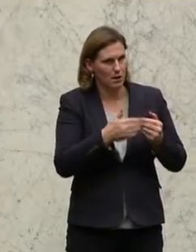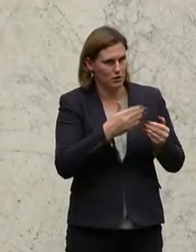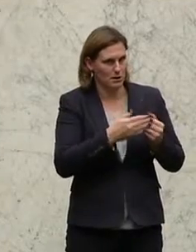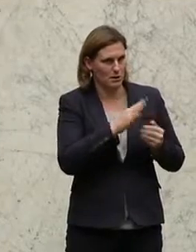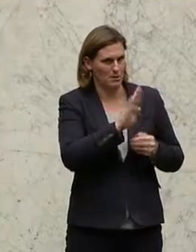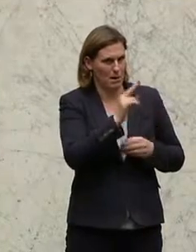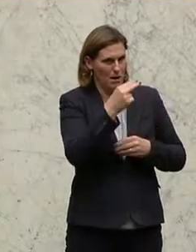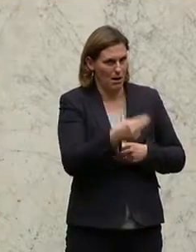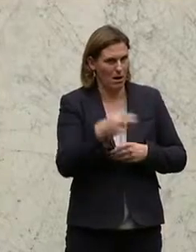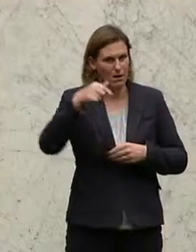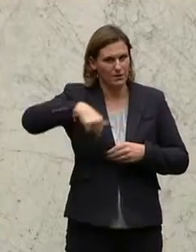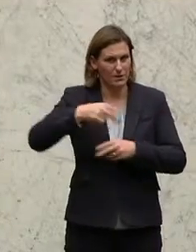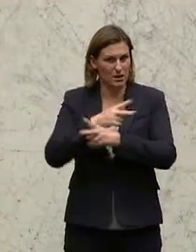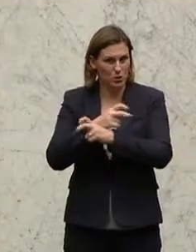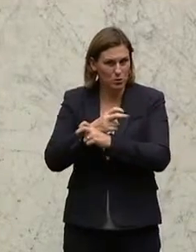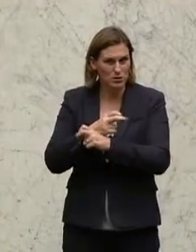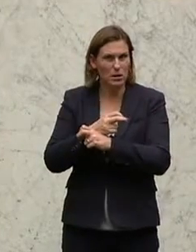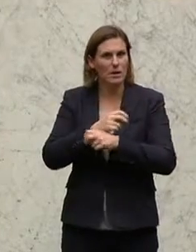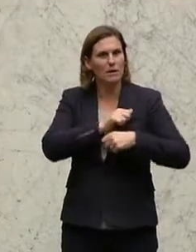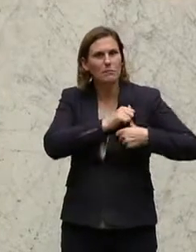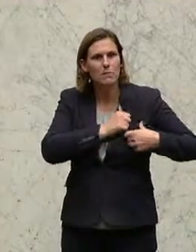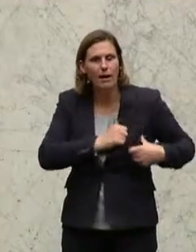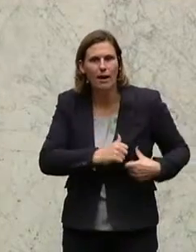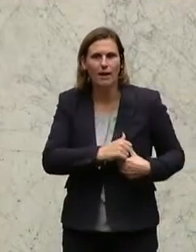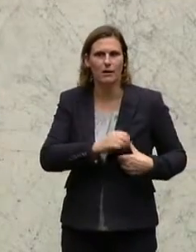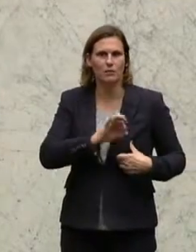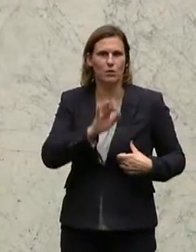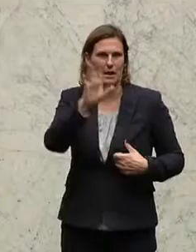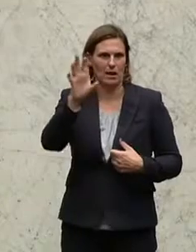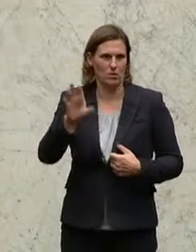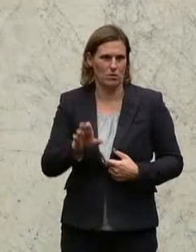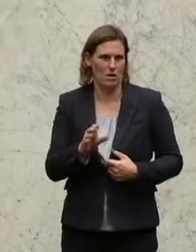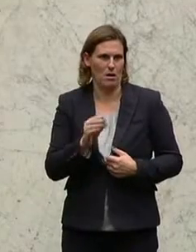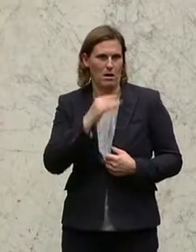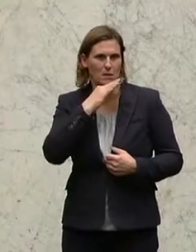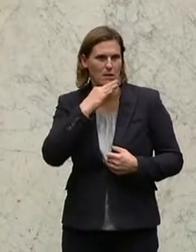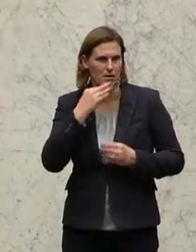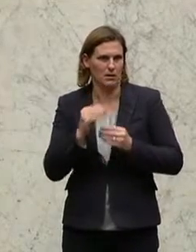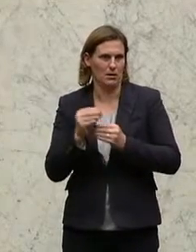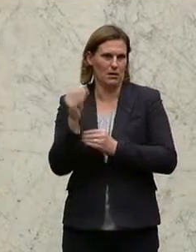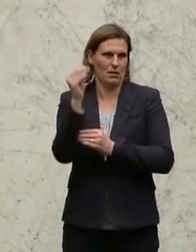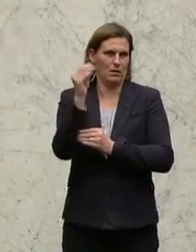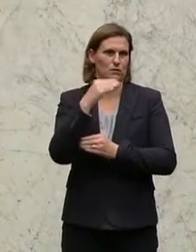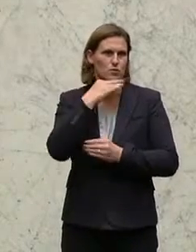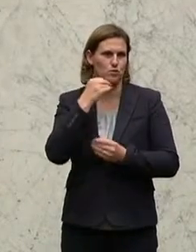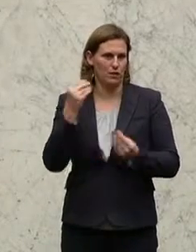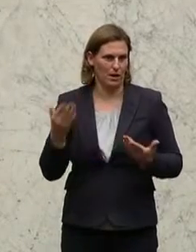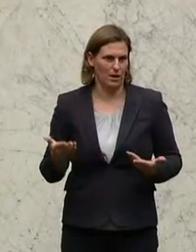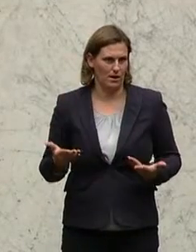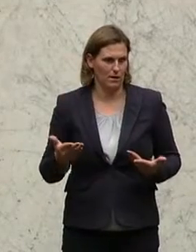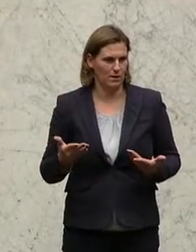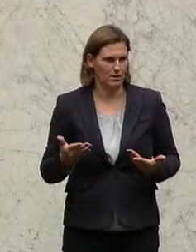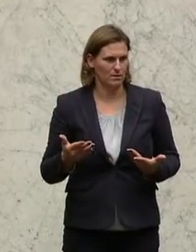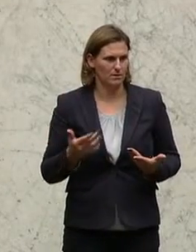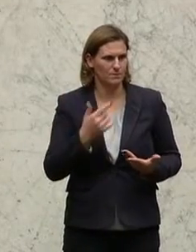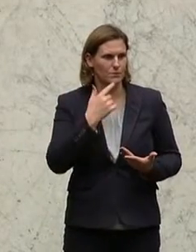Niederösterreich hier sehr mit Herz für die Regionen, allerdings etwas ineffizient. Jetzt komme ich